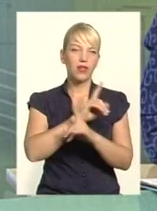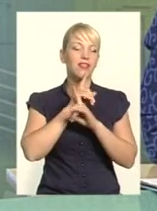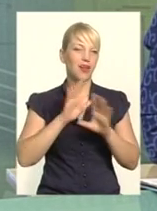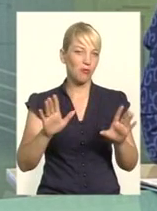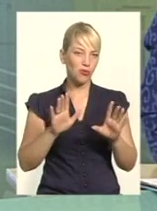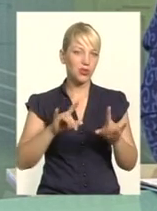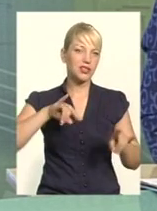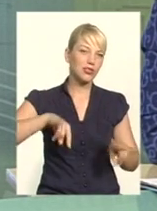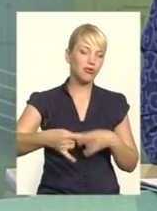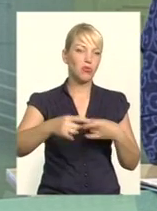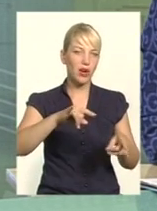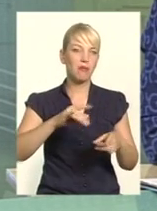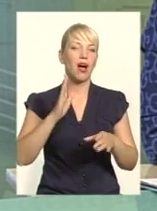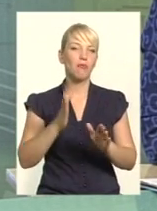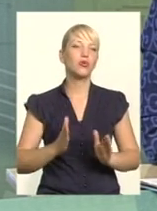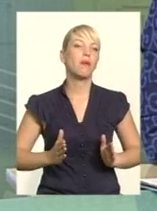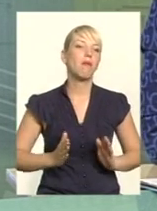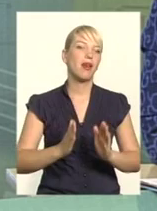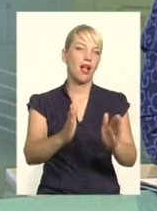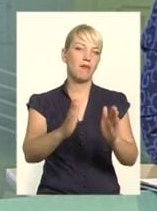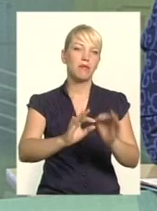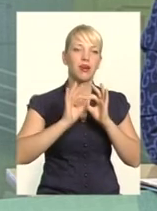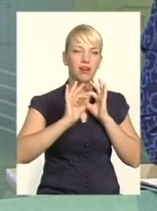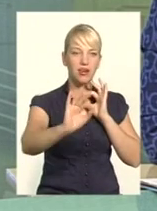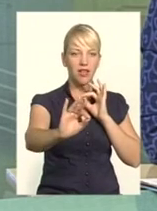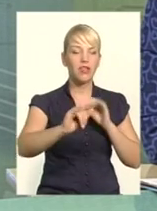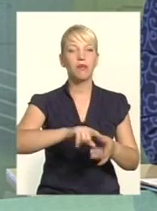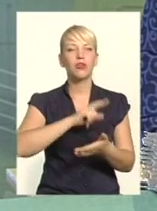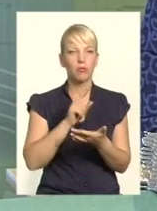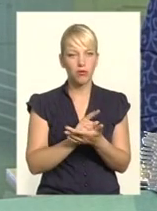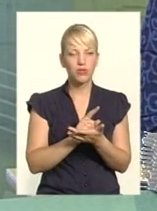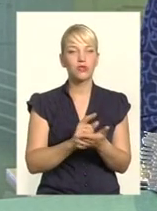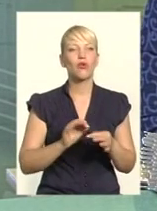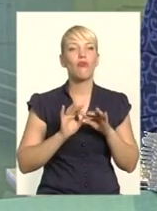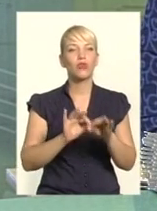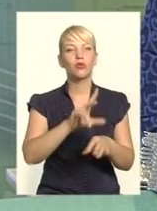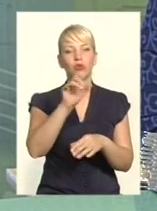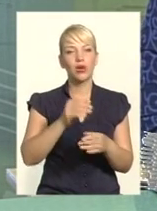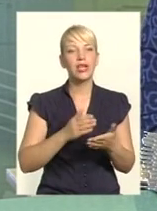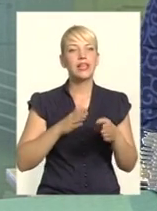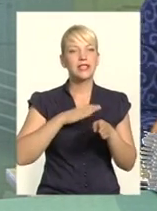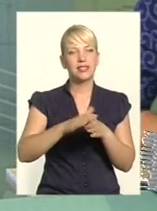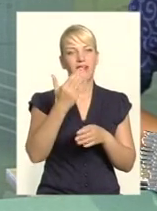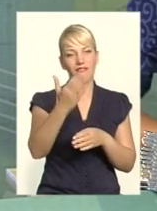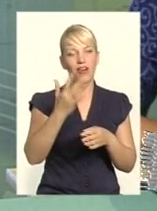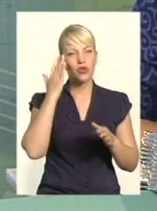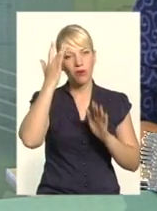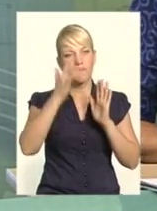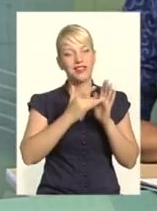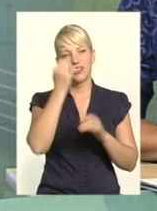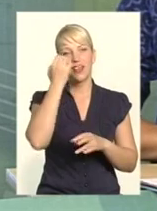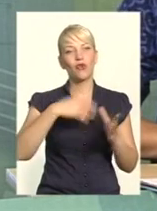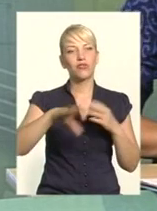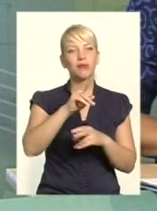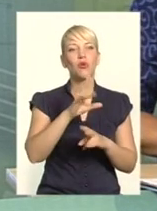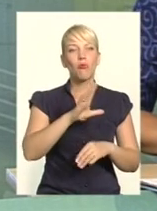звибоїними, а будуть прямими, рівними і обов'язково ведуть до здійснення вашої мети. Дякую усім вам, хто був